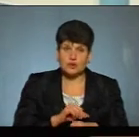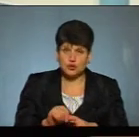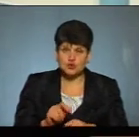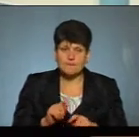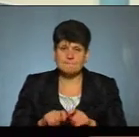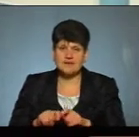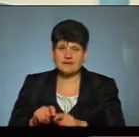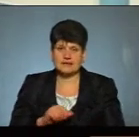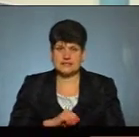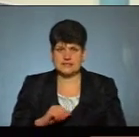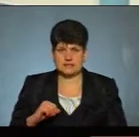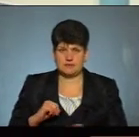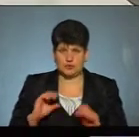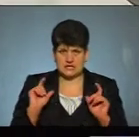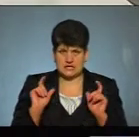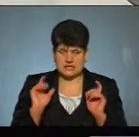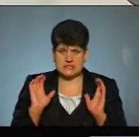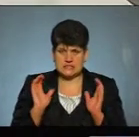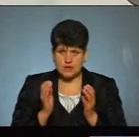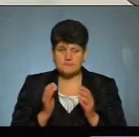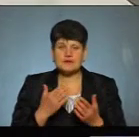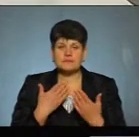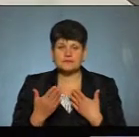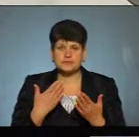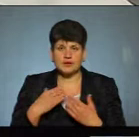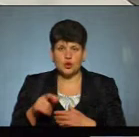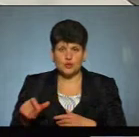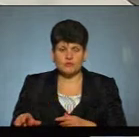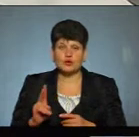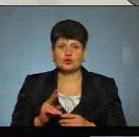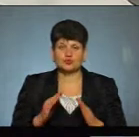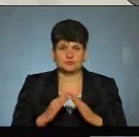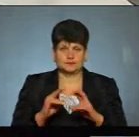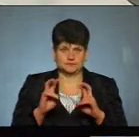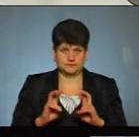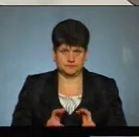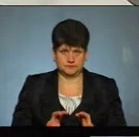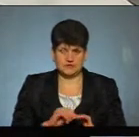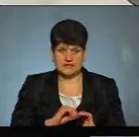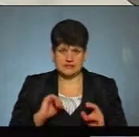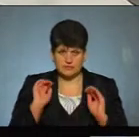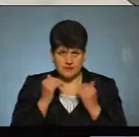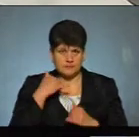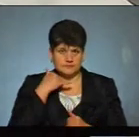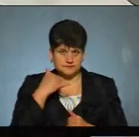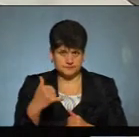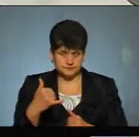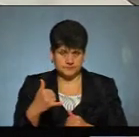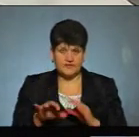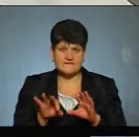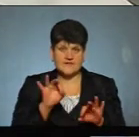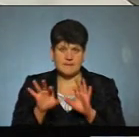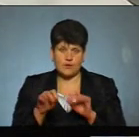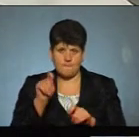перевіряти самоізоляцію. Контактуємо з цими людьми, які самоізолювалися, в першу чергу в телефонному режимі, вибірково